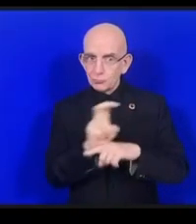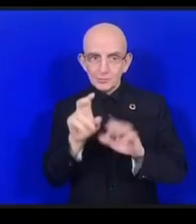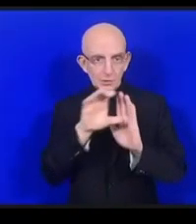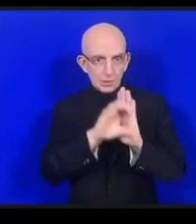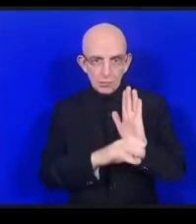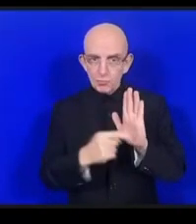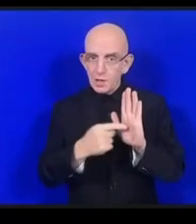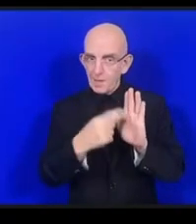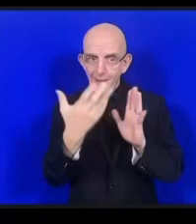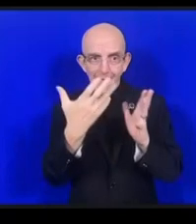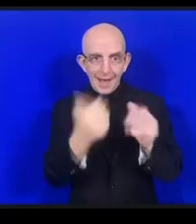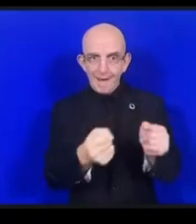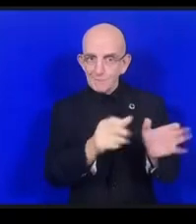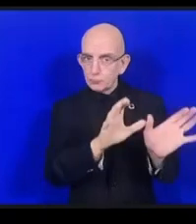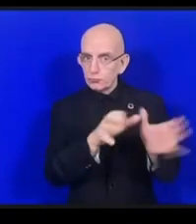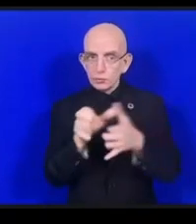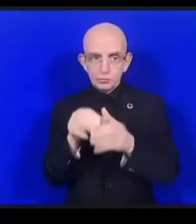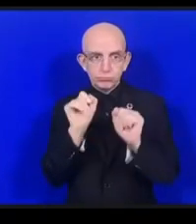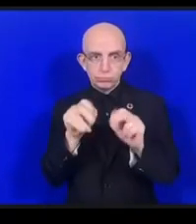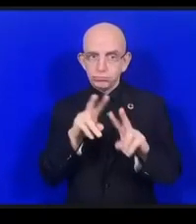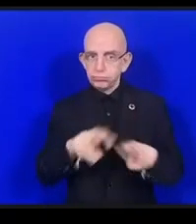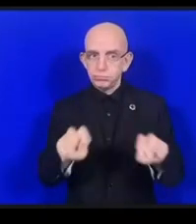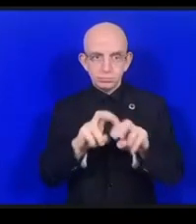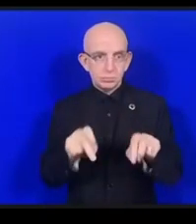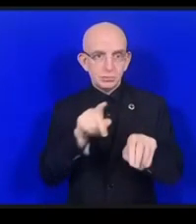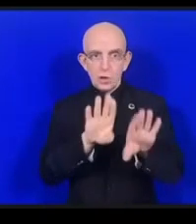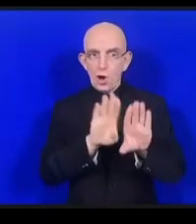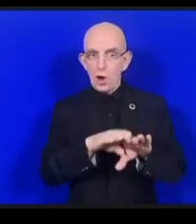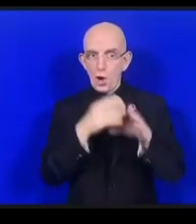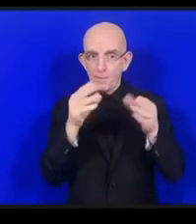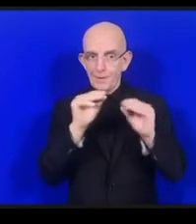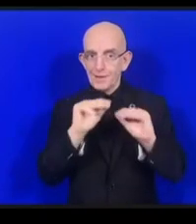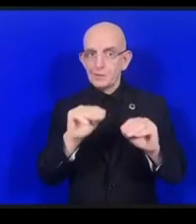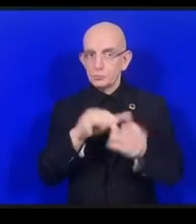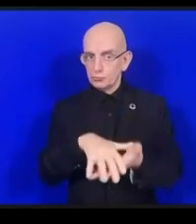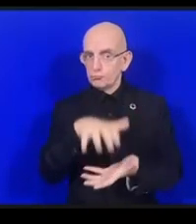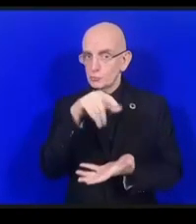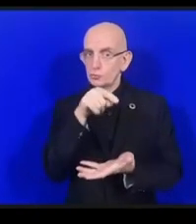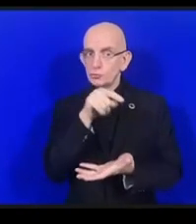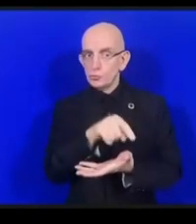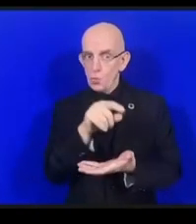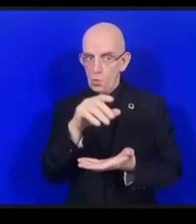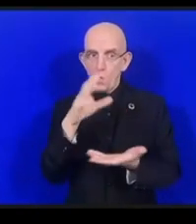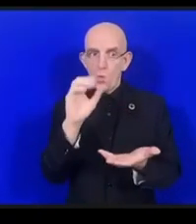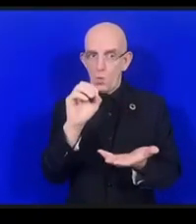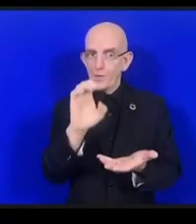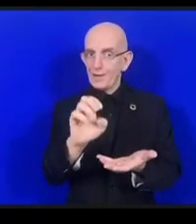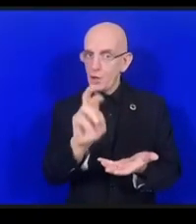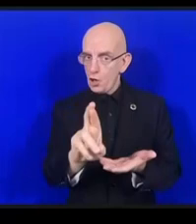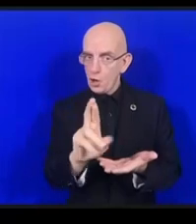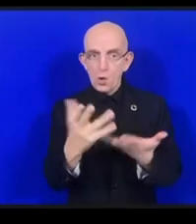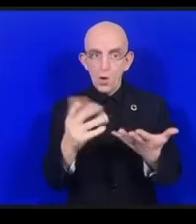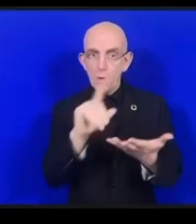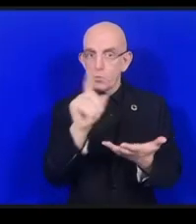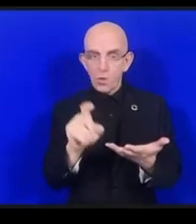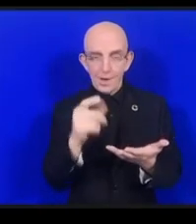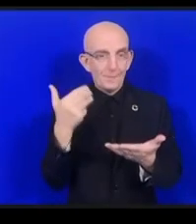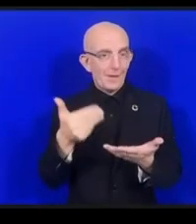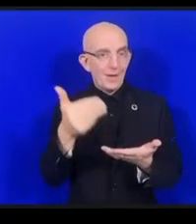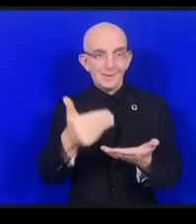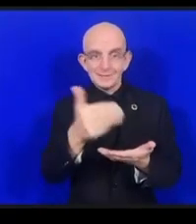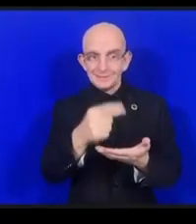エデュケーションのリソースでやっていただきたいと思いますサイバーセキュリティのトレーニングというのがありますがそれはちょっと